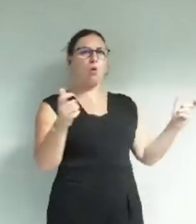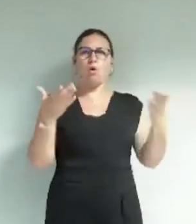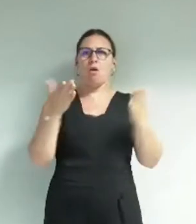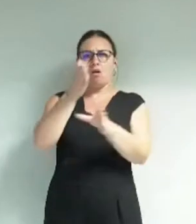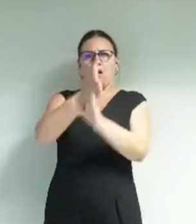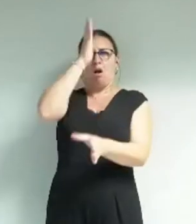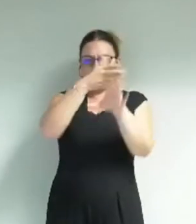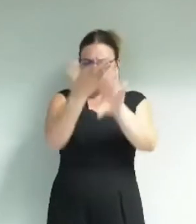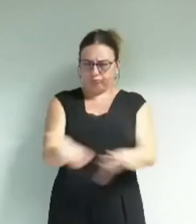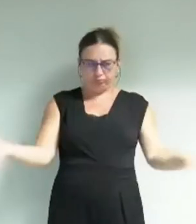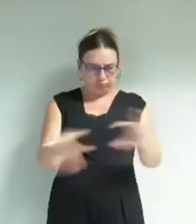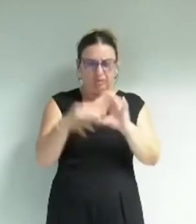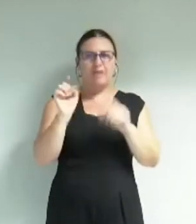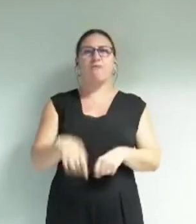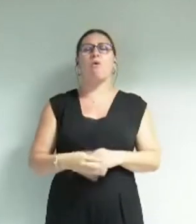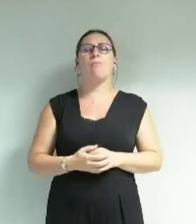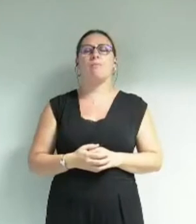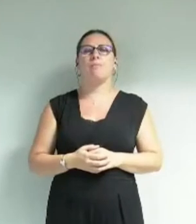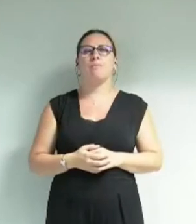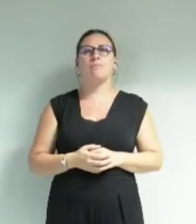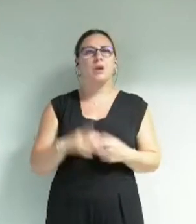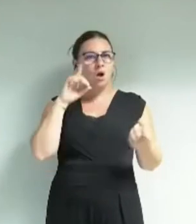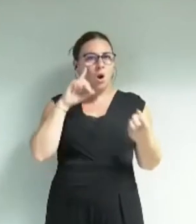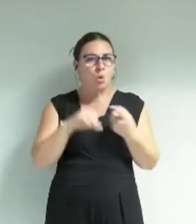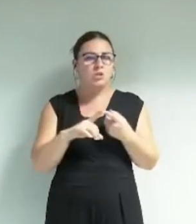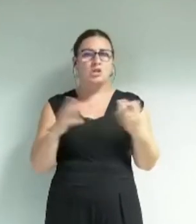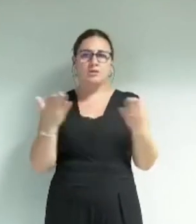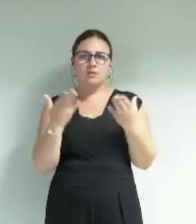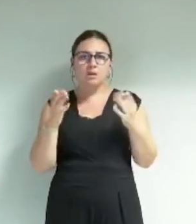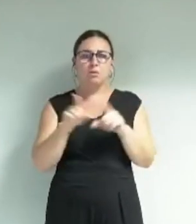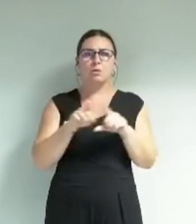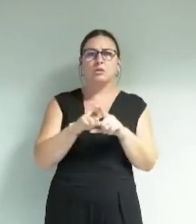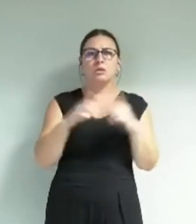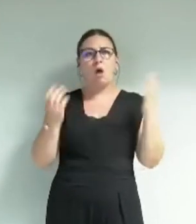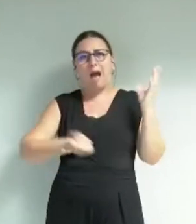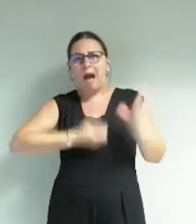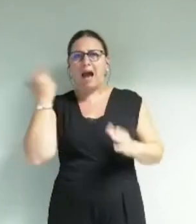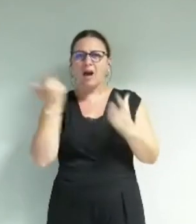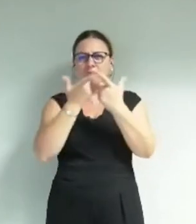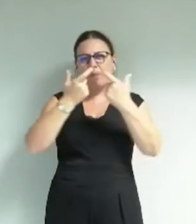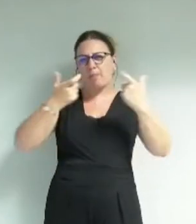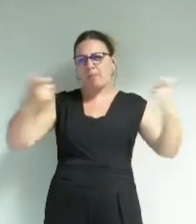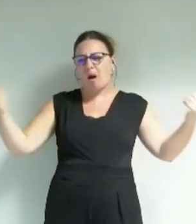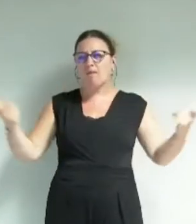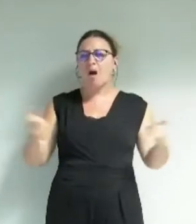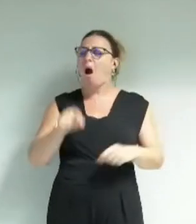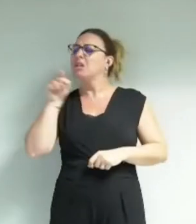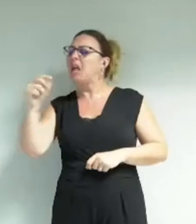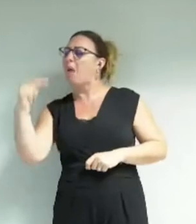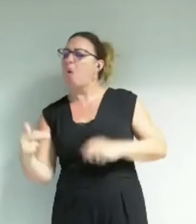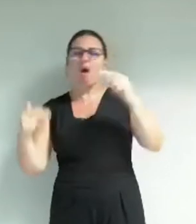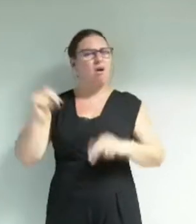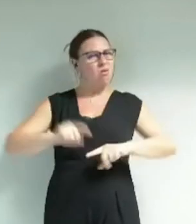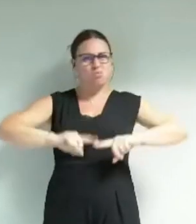'émergent. L'enjeu aussi est de reconnaître toutes les formes d'art sans opposition en ouvrant des